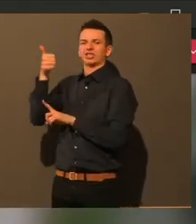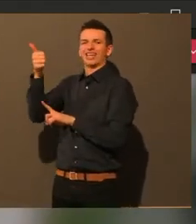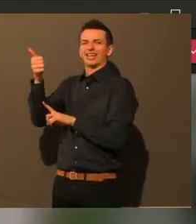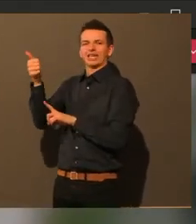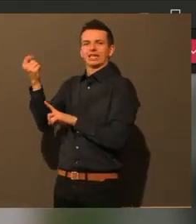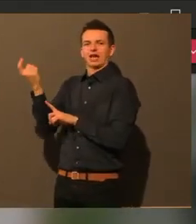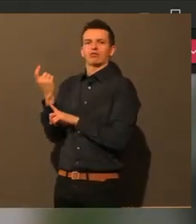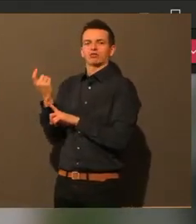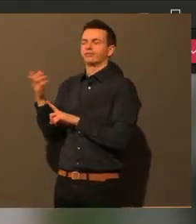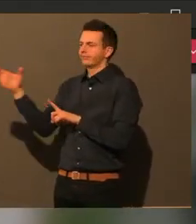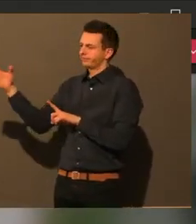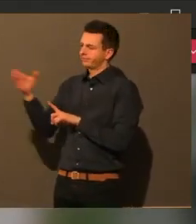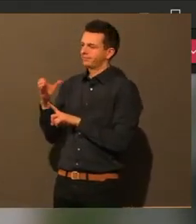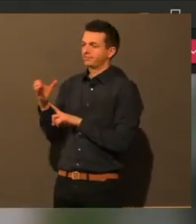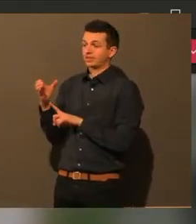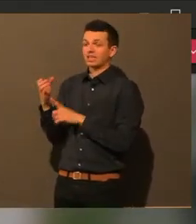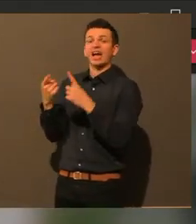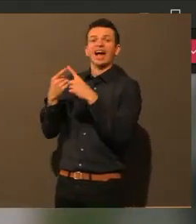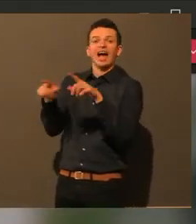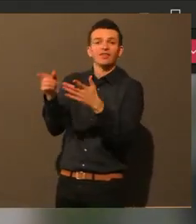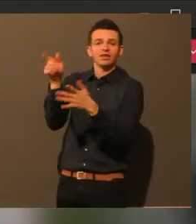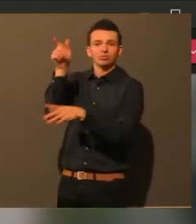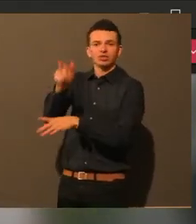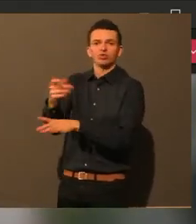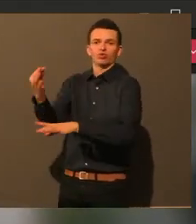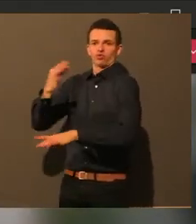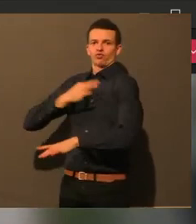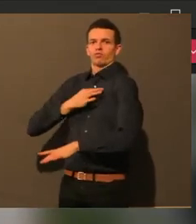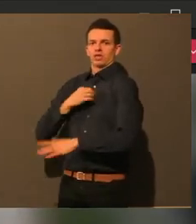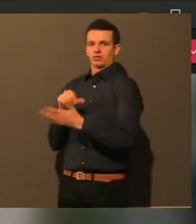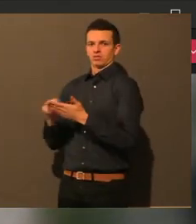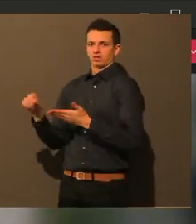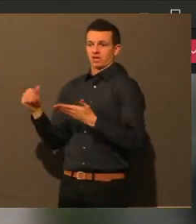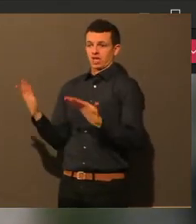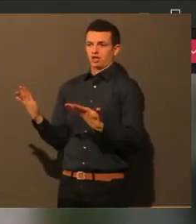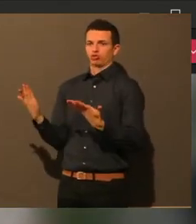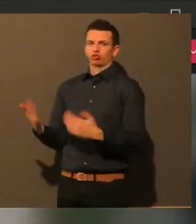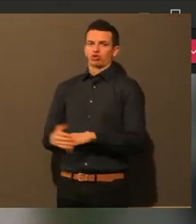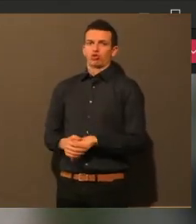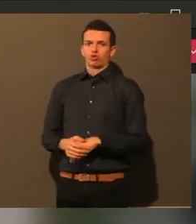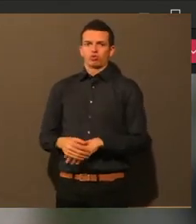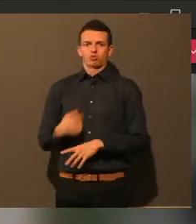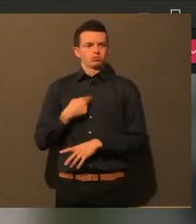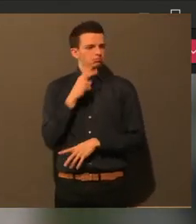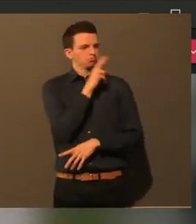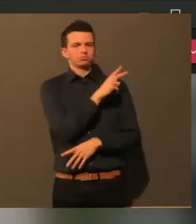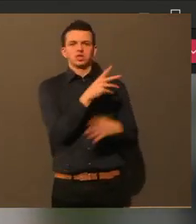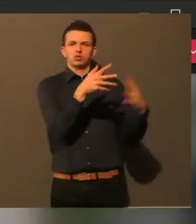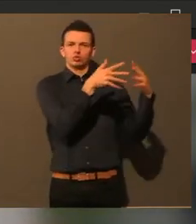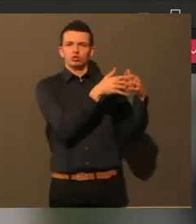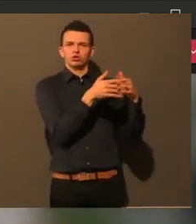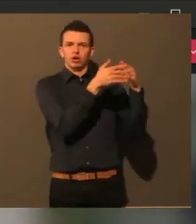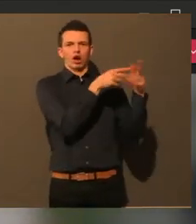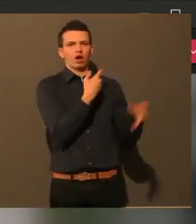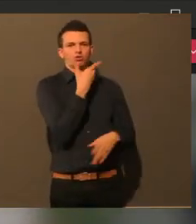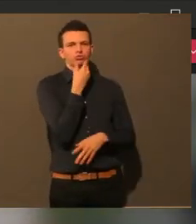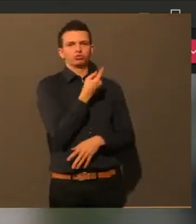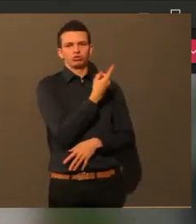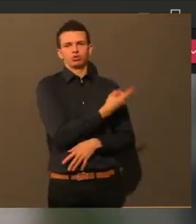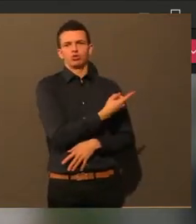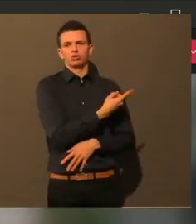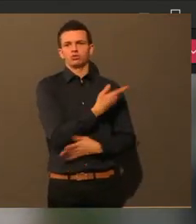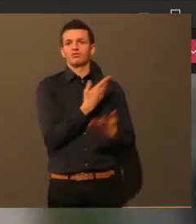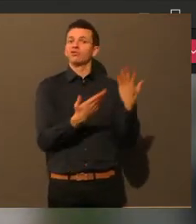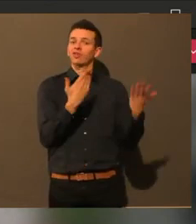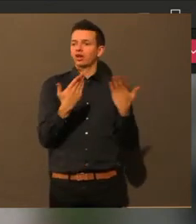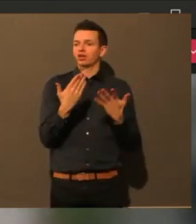Und ich habe mir da vielleicht vorgestellt, dass die Stadt Augsburg da vielleicht so Aufkleber auch gestaltet, so wie das bei diversen anderen